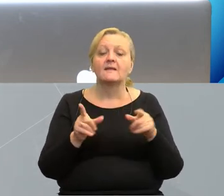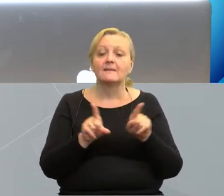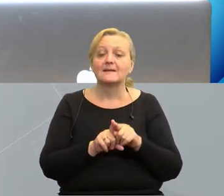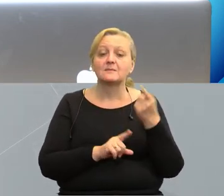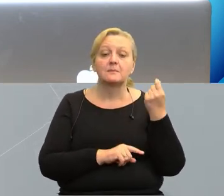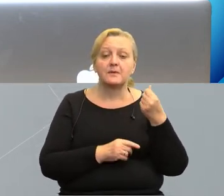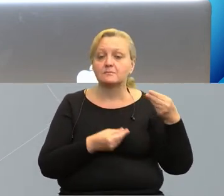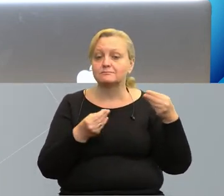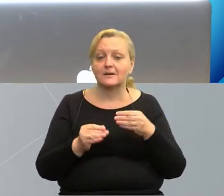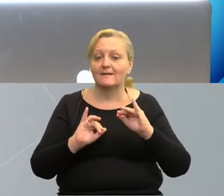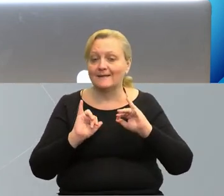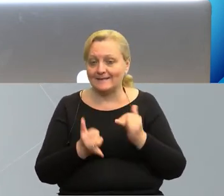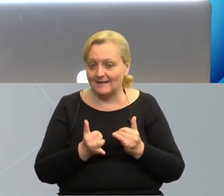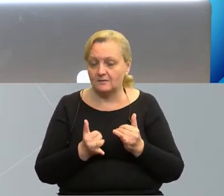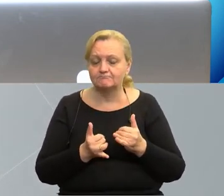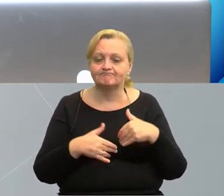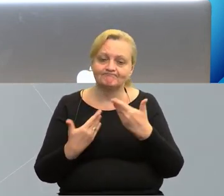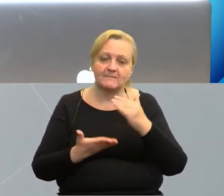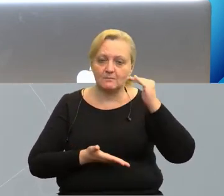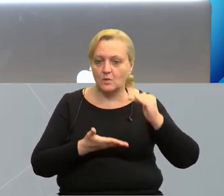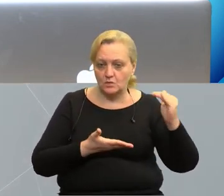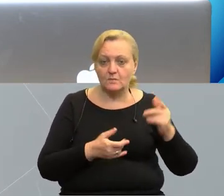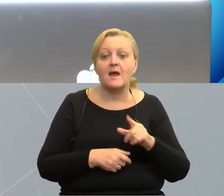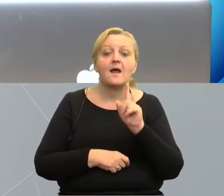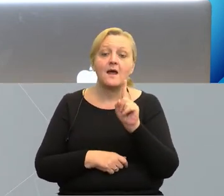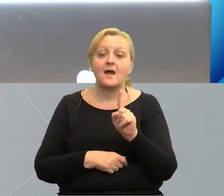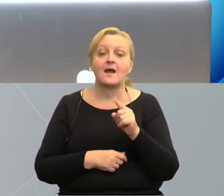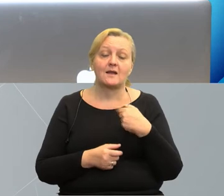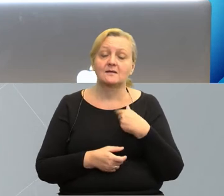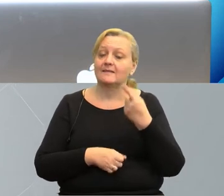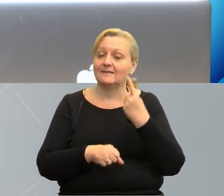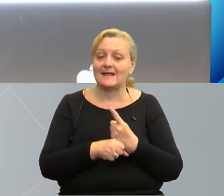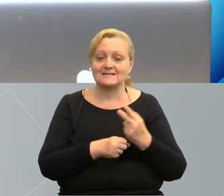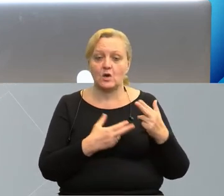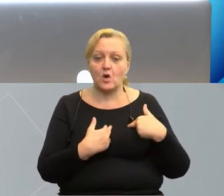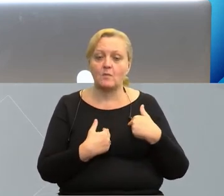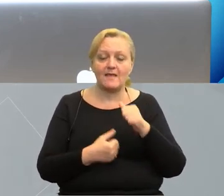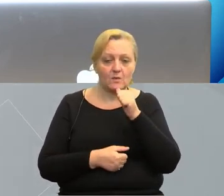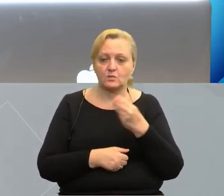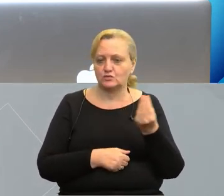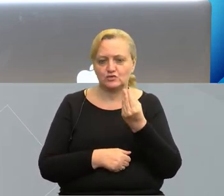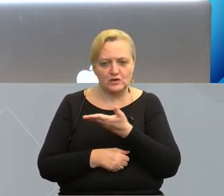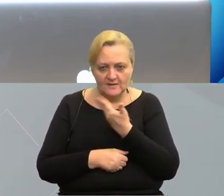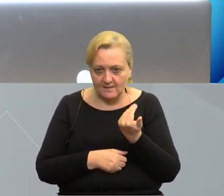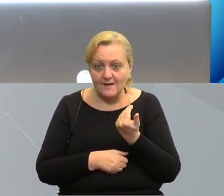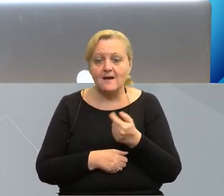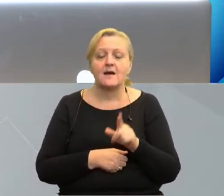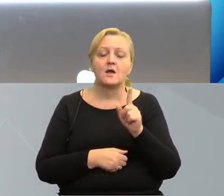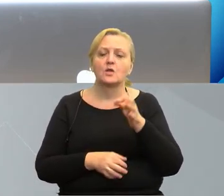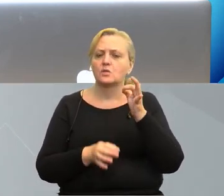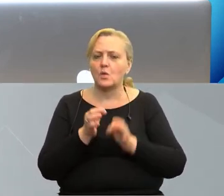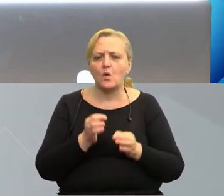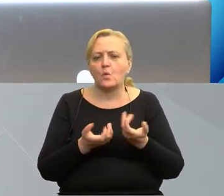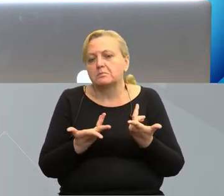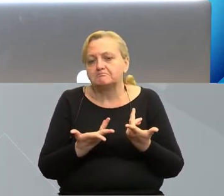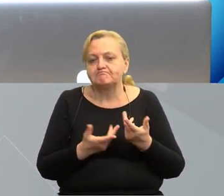środki zostaną na nie przeznaczone. Nie mamy jeszcze decyzji Komisji Europejskiej o tym, jakie dokładnie